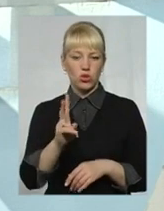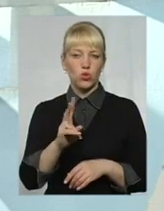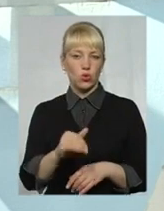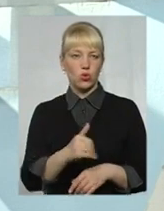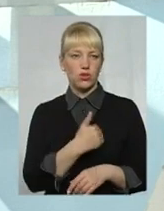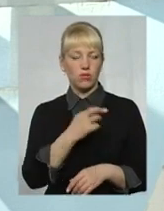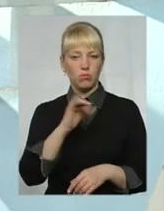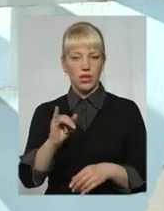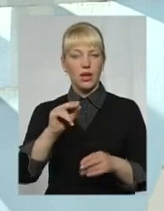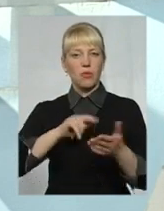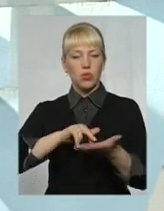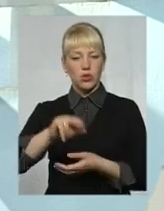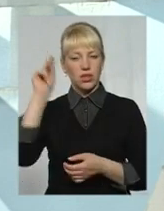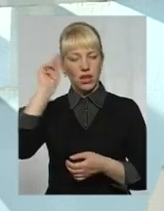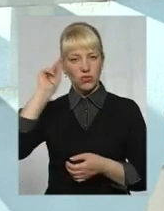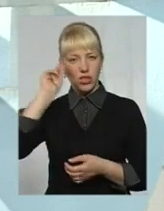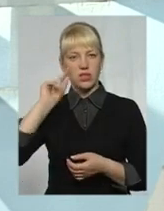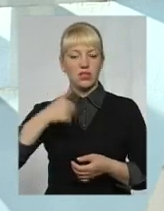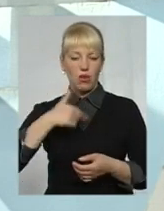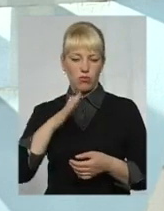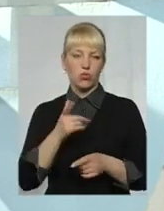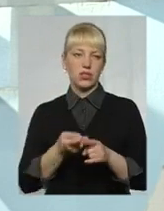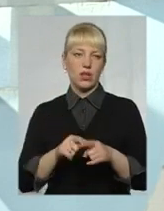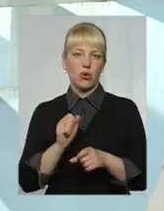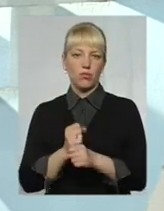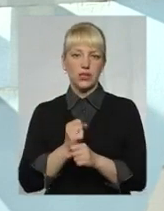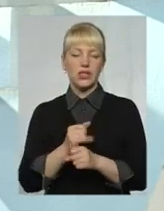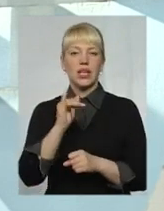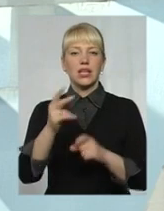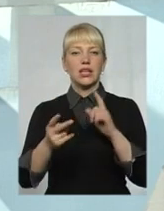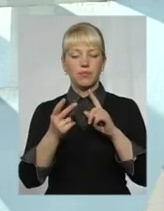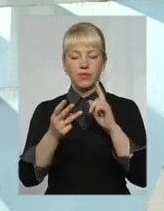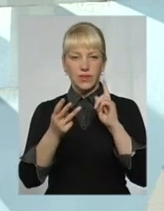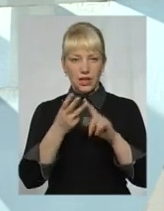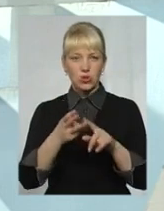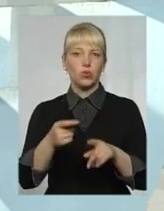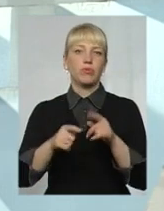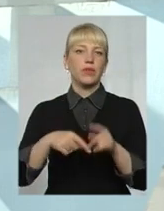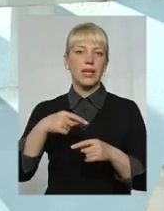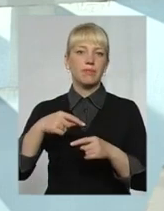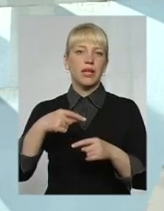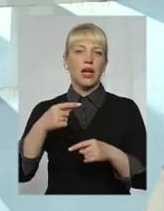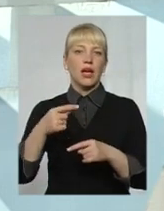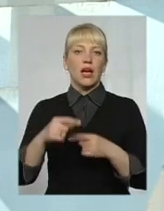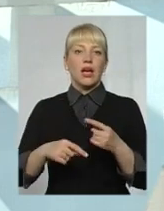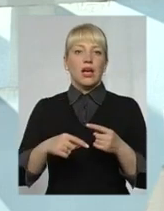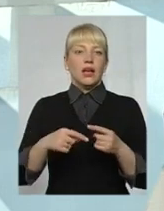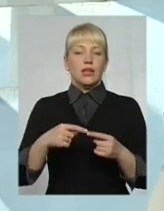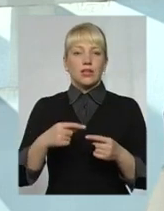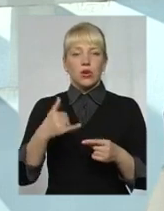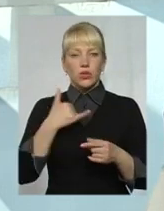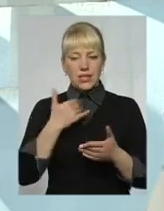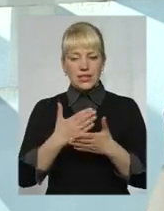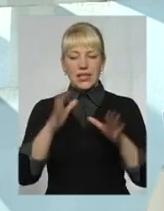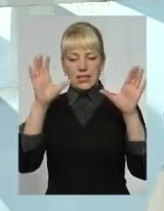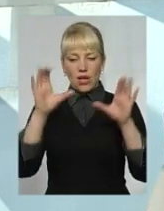області, який би прийшов і сказав, що я буду це робити. Це перше. Наступне. Наше законодавство про наставництво є, разом з тим в